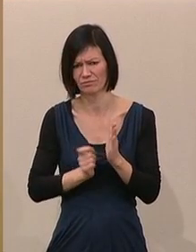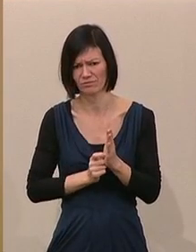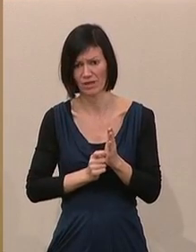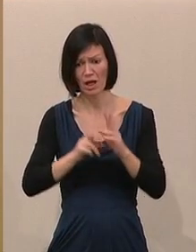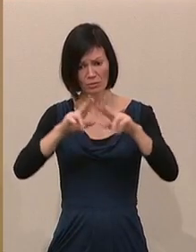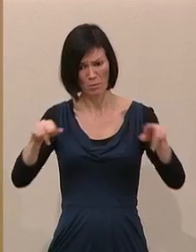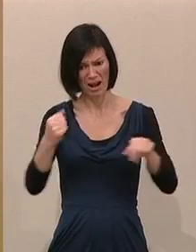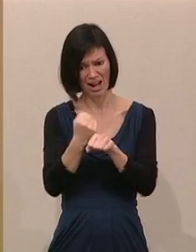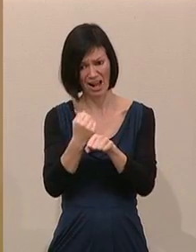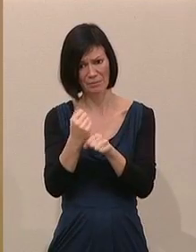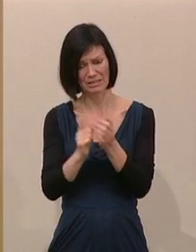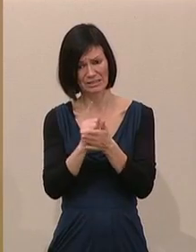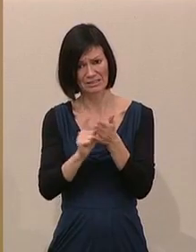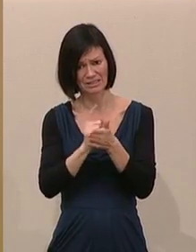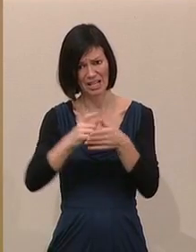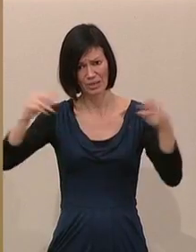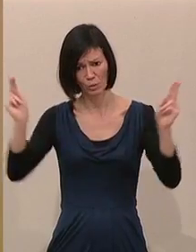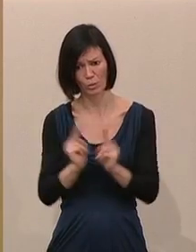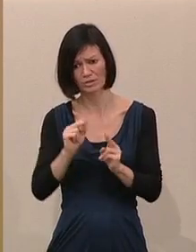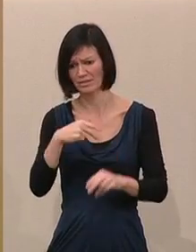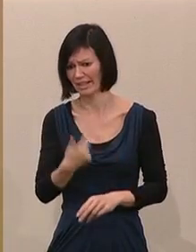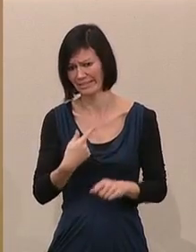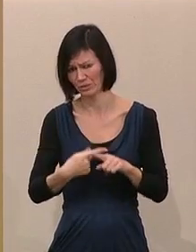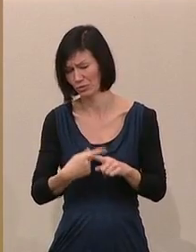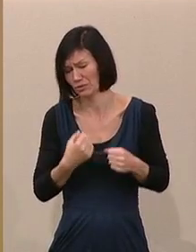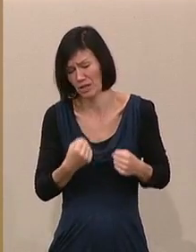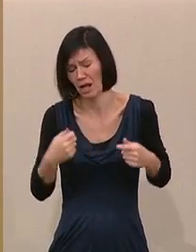30 Stunden ist dafür sicher kein adäquates Mittel.